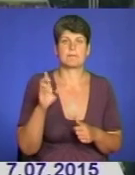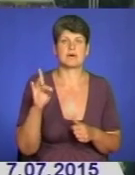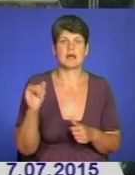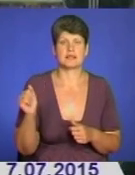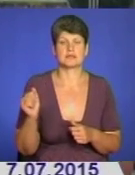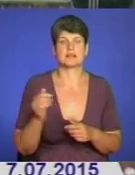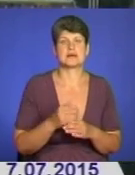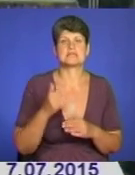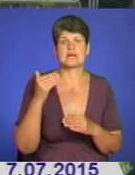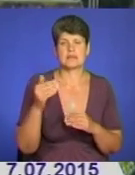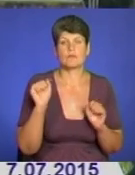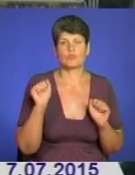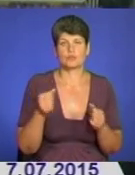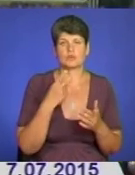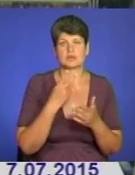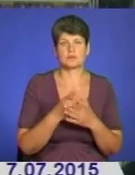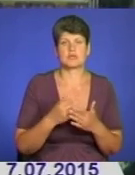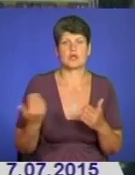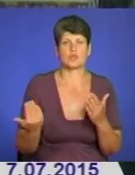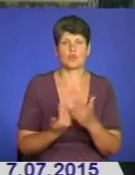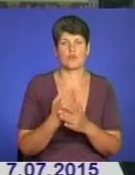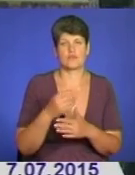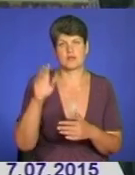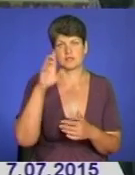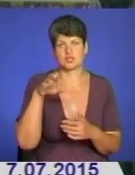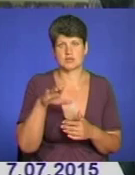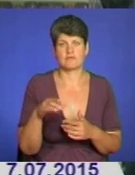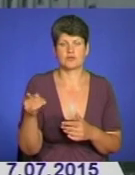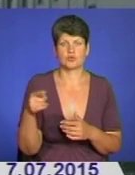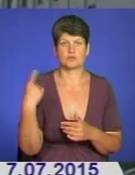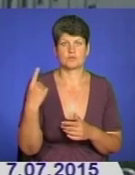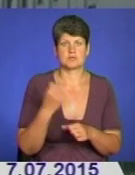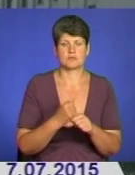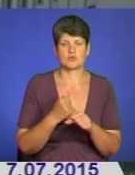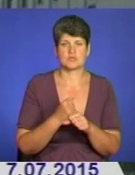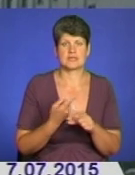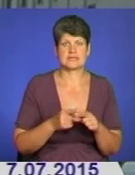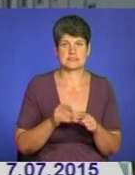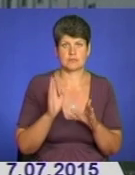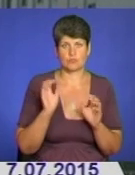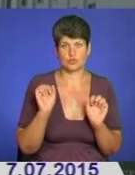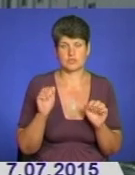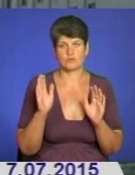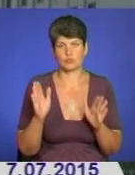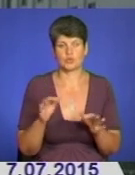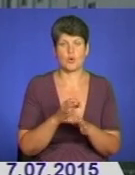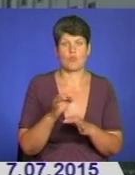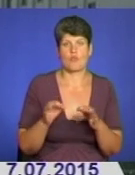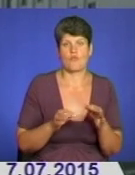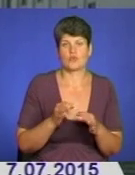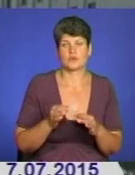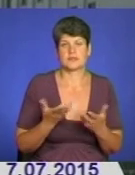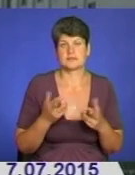захід і показати, що ми є нова країна і нова команда в Тернопільській області працює. Чи не викличе це певного обговорення, скажімо, певного